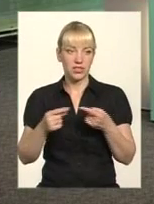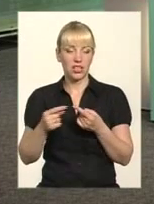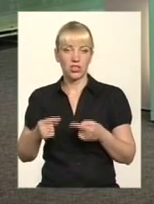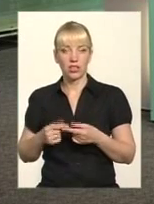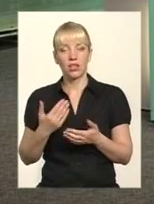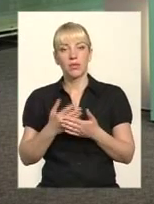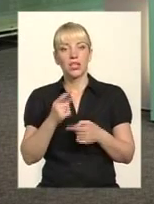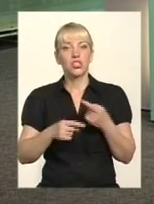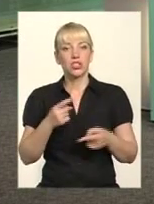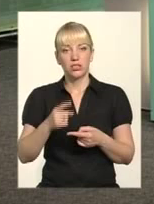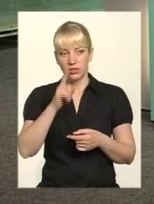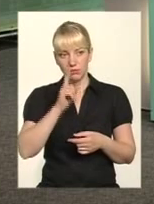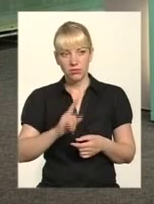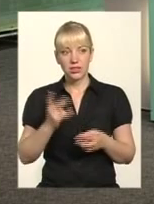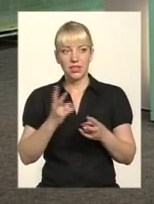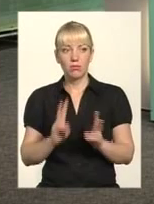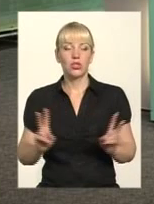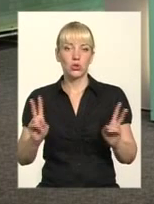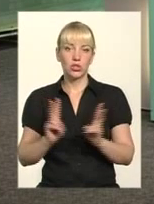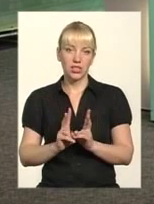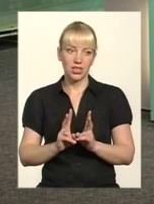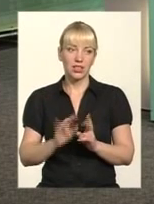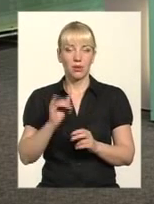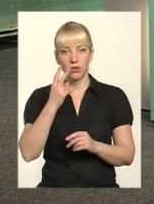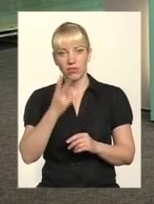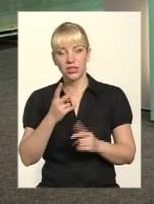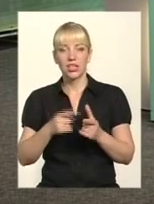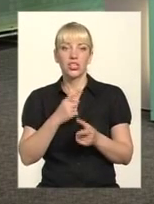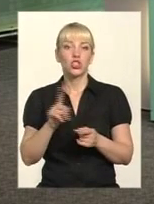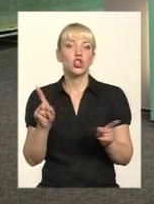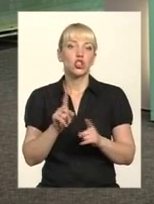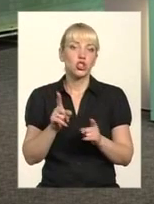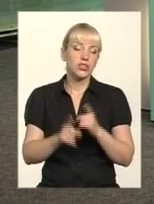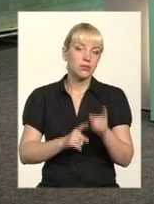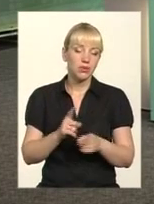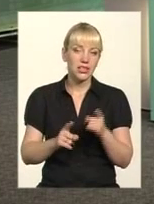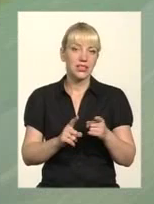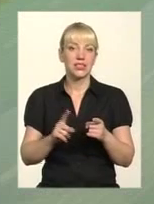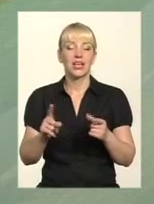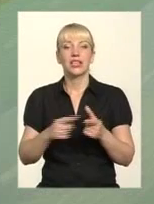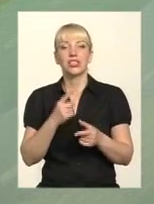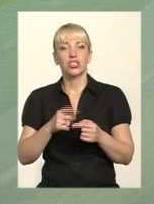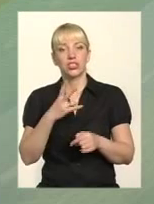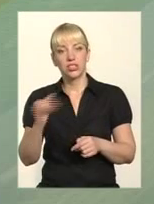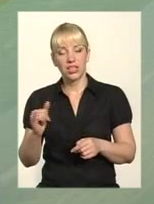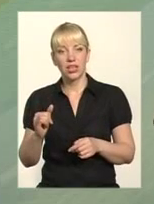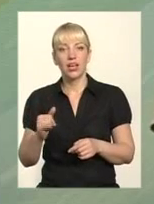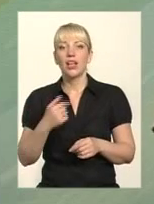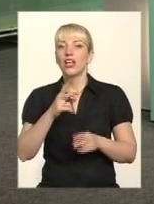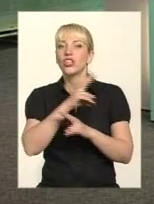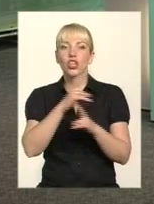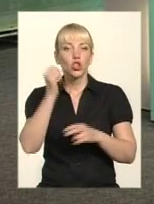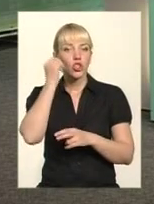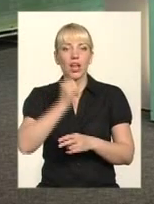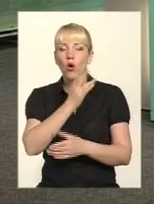через місяць варто зустрітися і подивитися, чи щось змінить ці ціни. Ну, в принципі, ніхто ж не відміняє старого. Ми поступуємо. Будемо сподіватися,